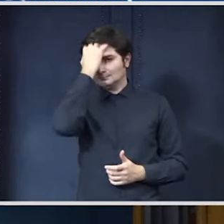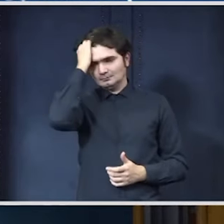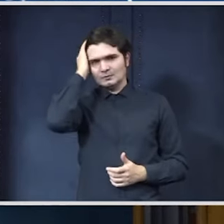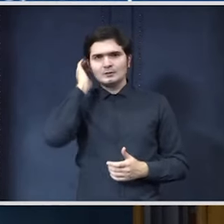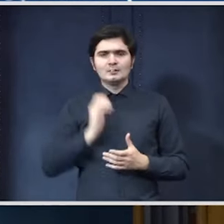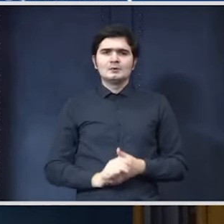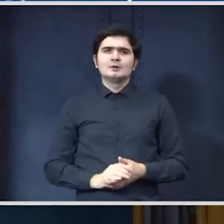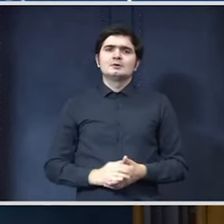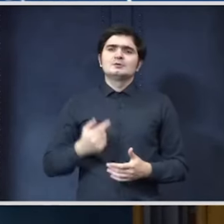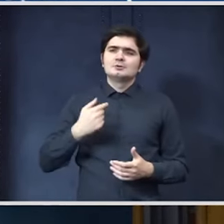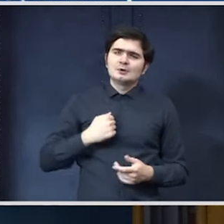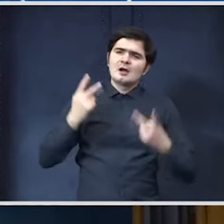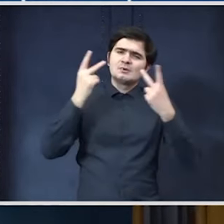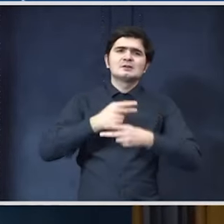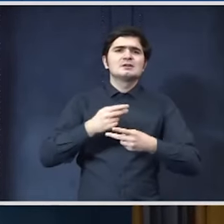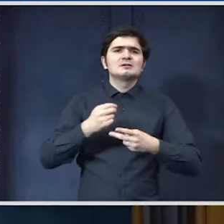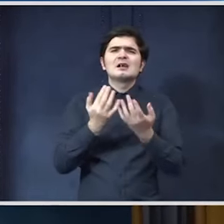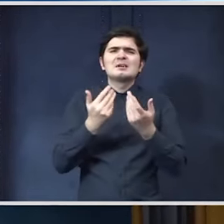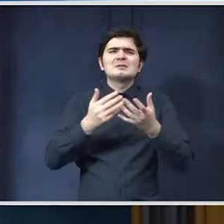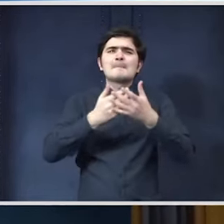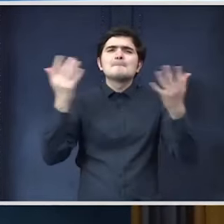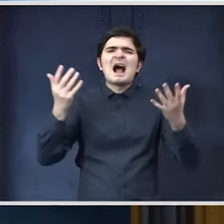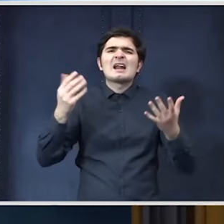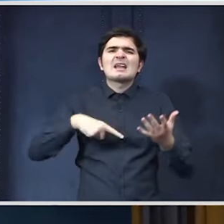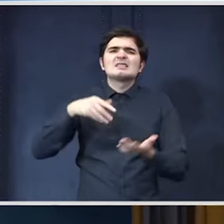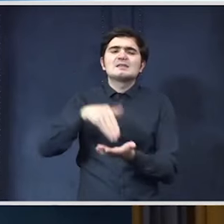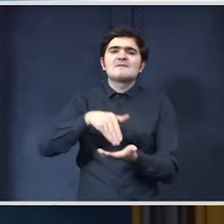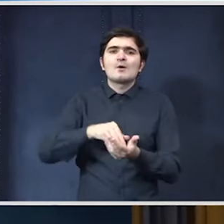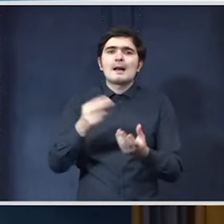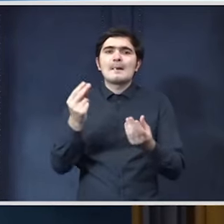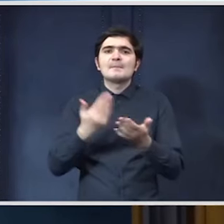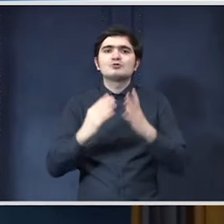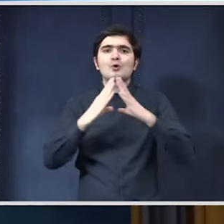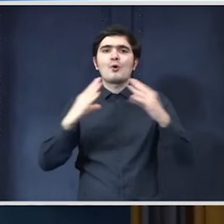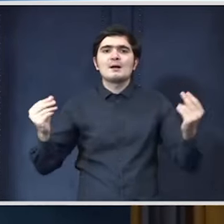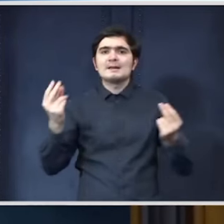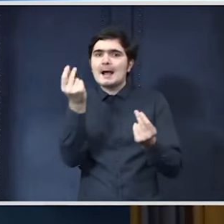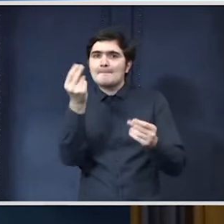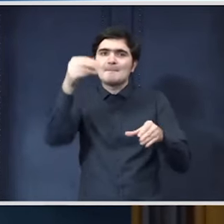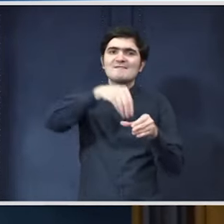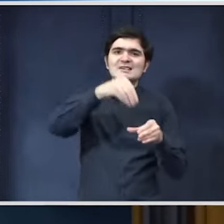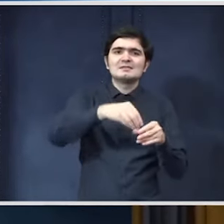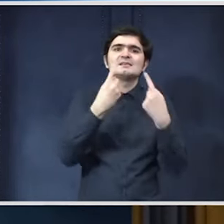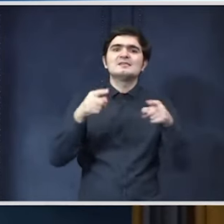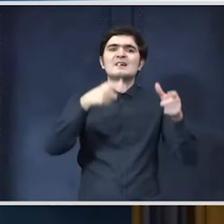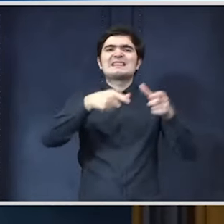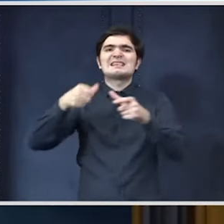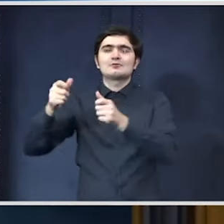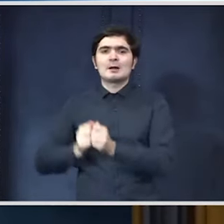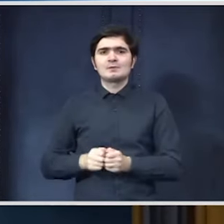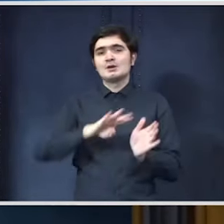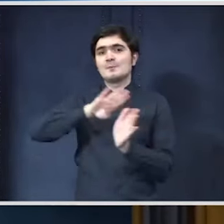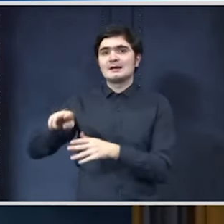și mi-am realizat cât de mari sunt nevoile de investiții ale României pe diverse sectoare. Pe lângă